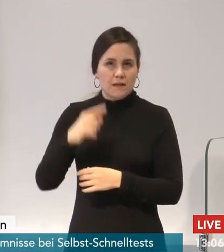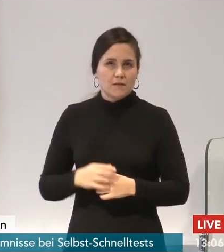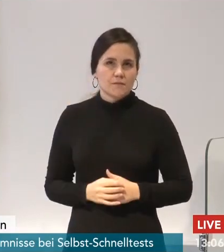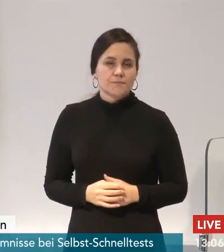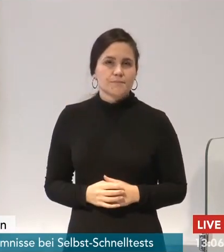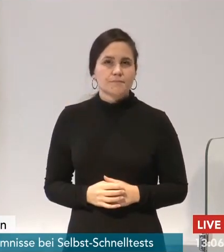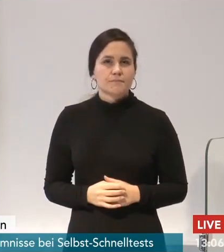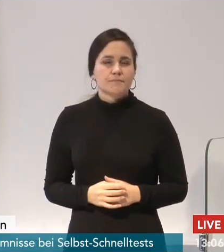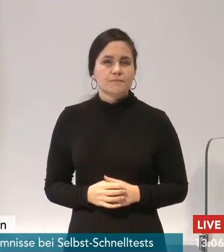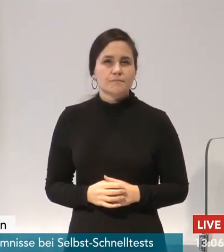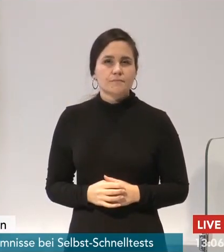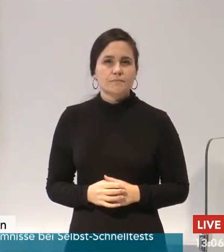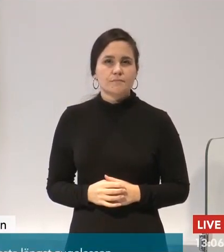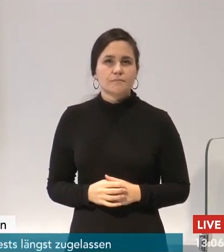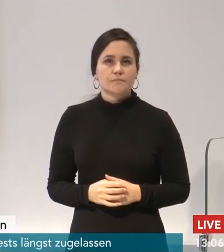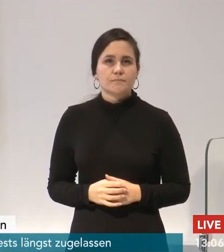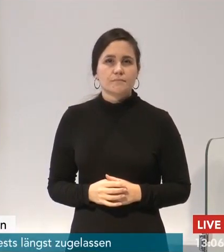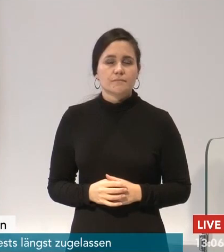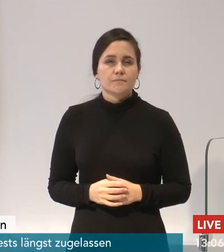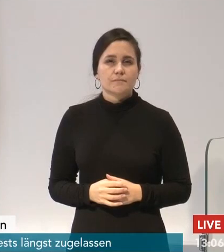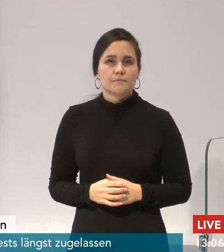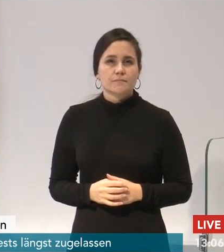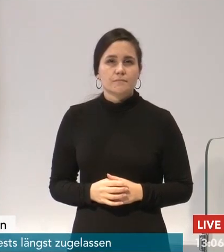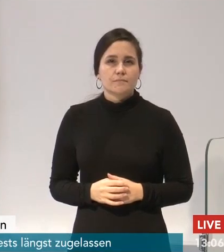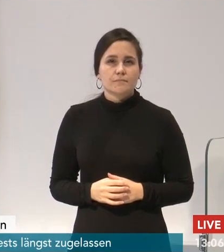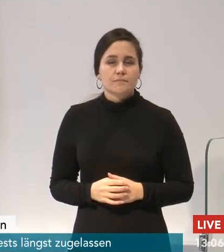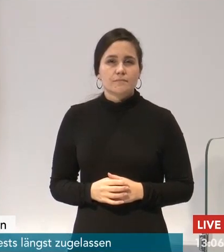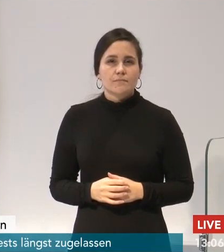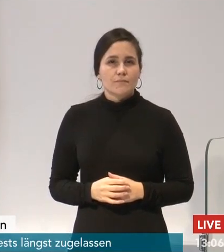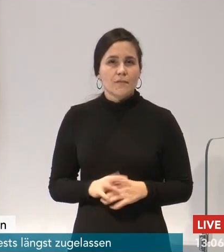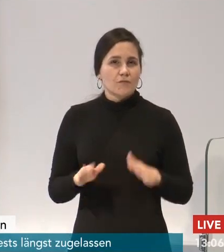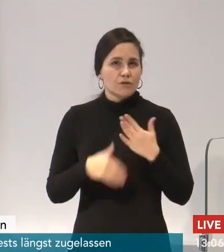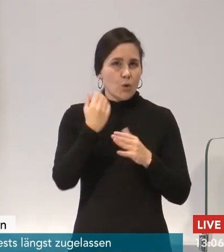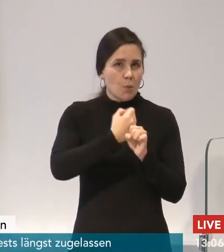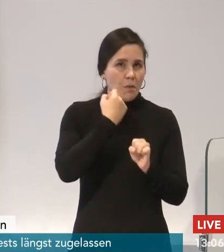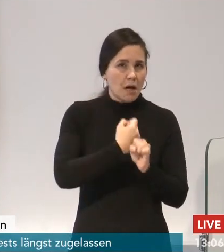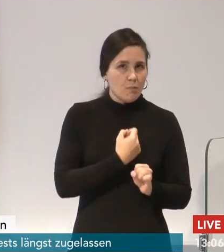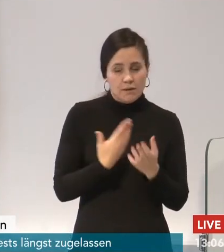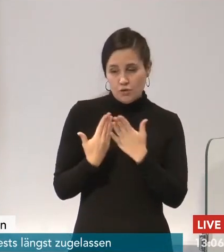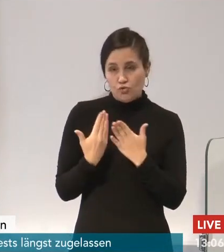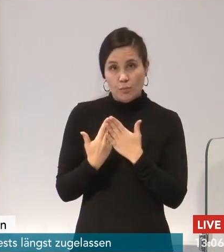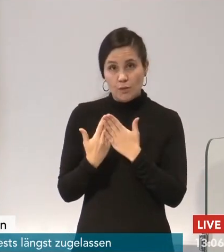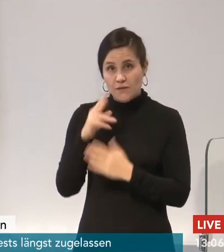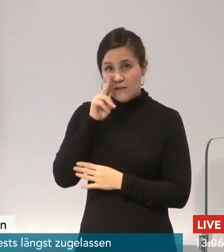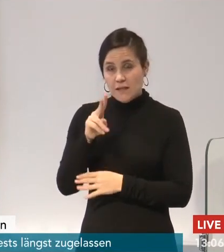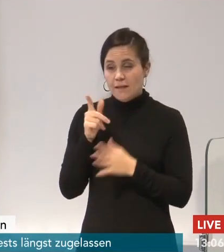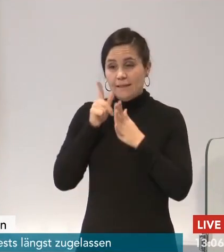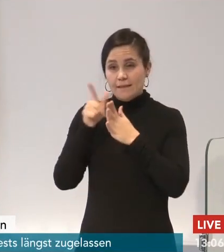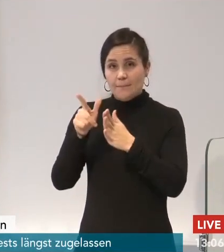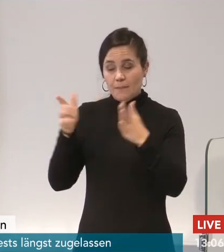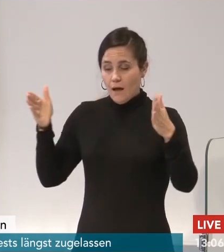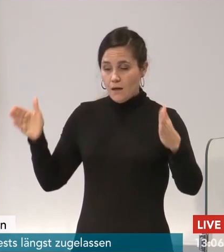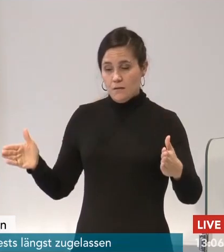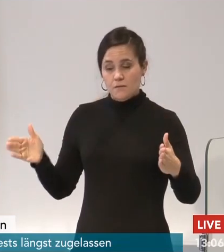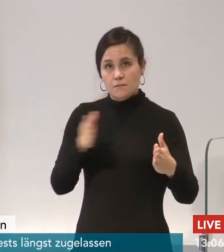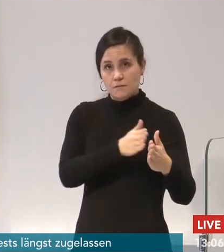Überarbeitung. Wenn wir nämlich sehen, über einen Zeitraum von sieben Tagen steigen die Infektionen, steigt der